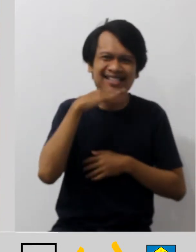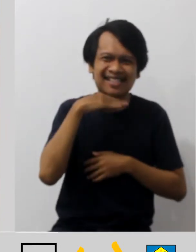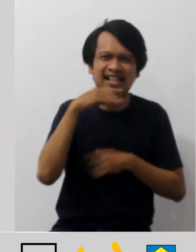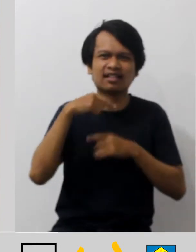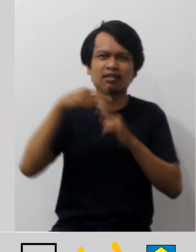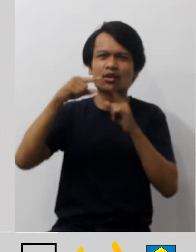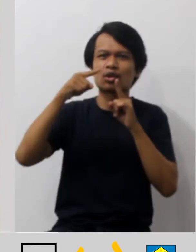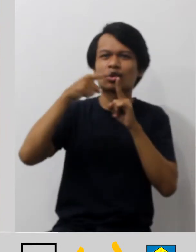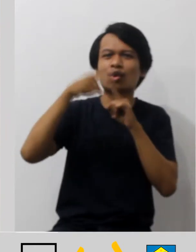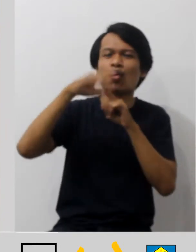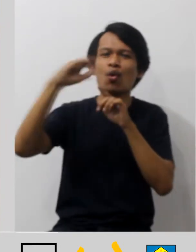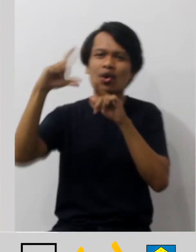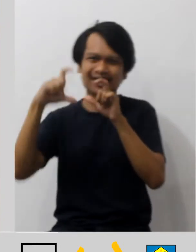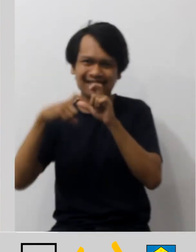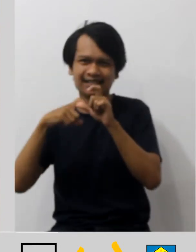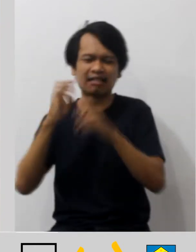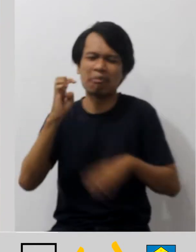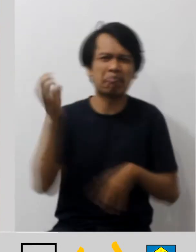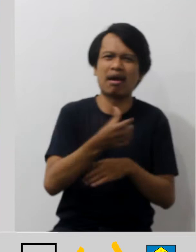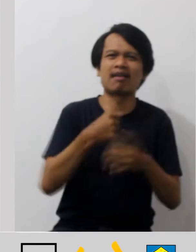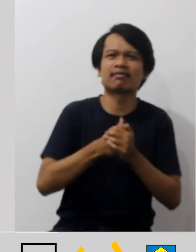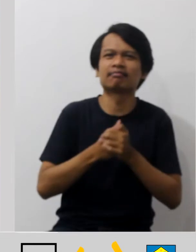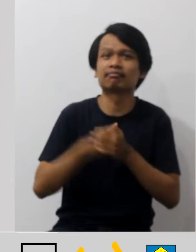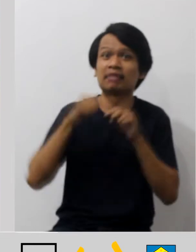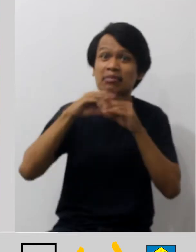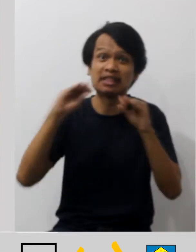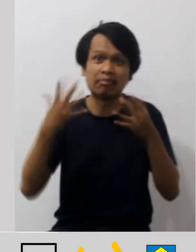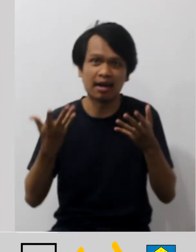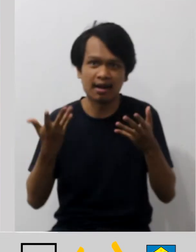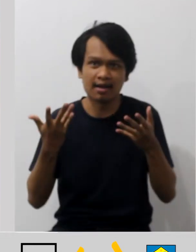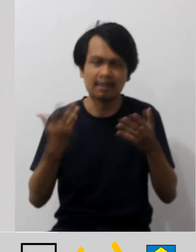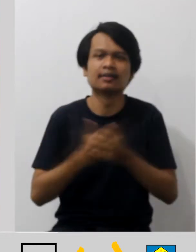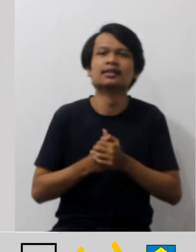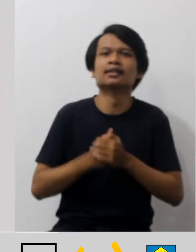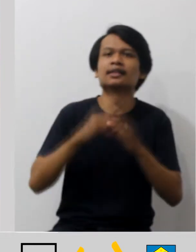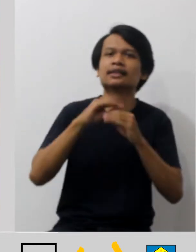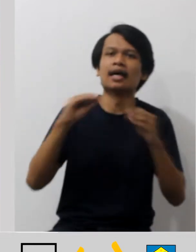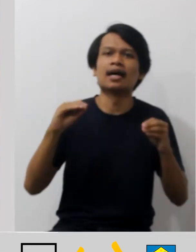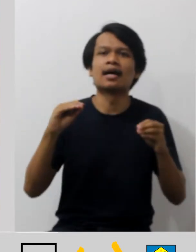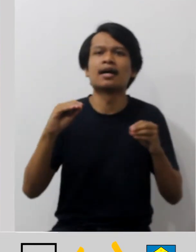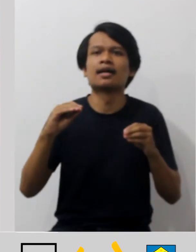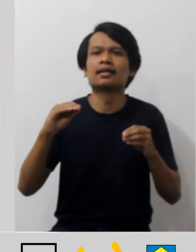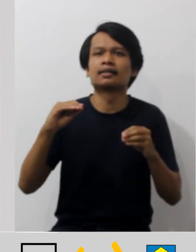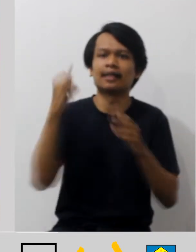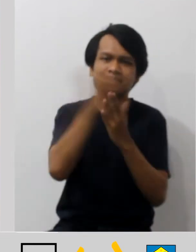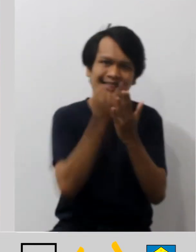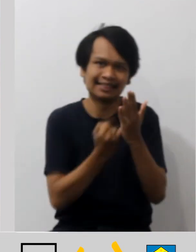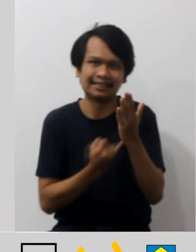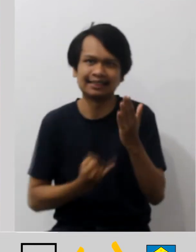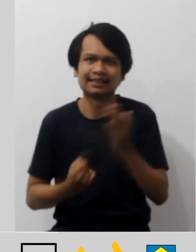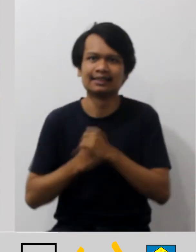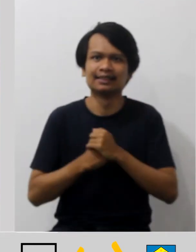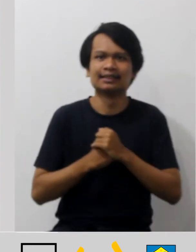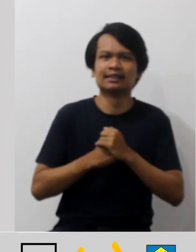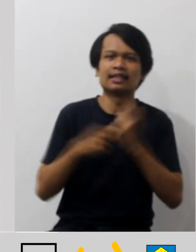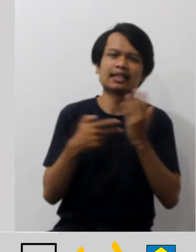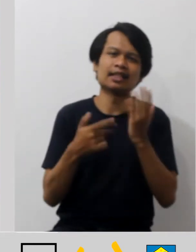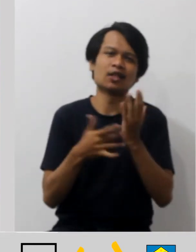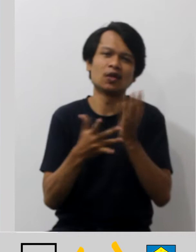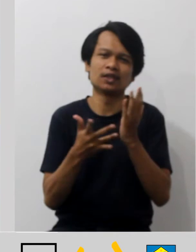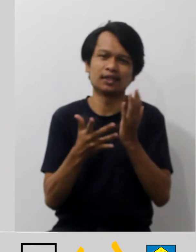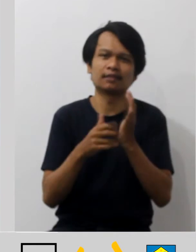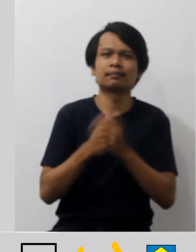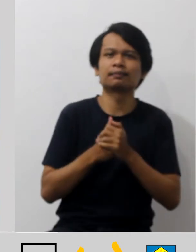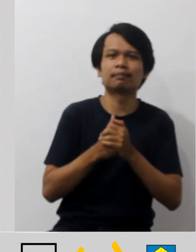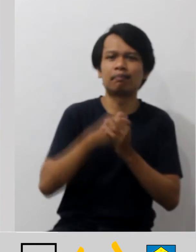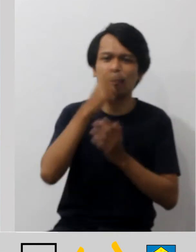practical design grafis. Aku bekerja sebagai desainer di salah satu tech company di Bandung. Selain itu, aku juga menjadi